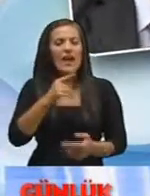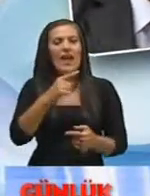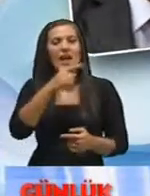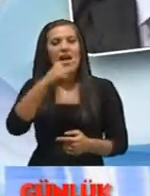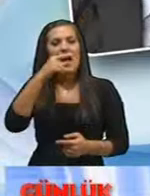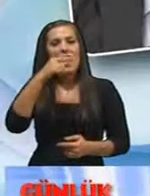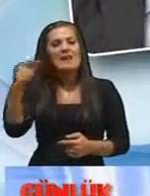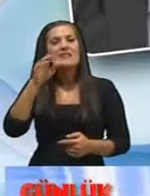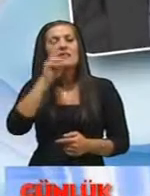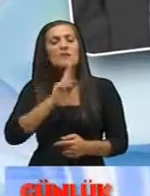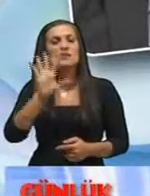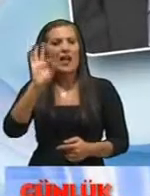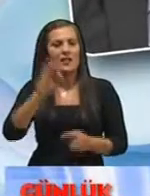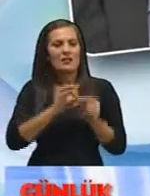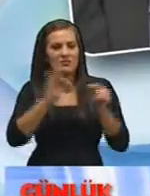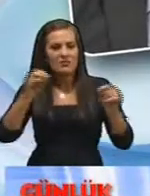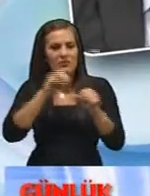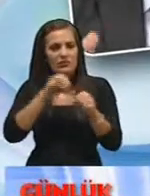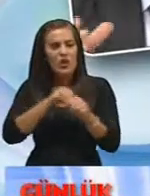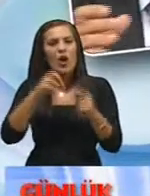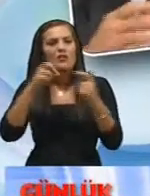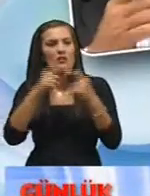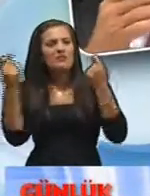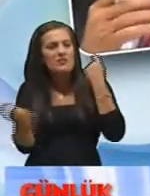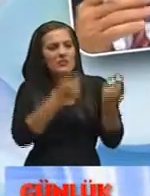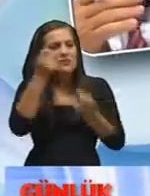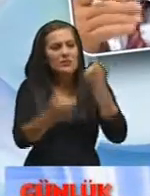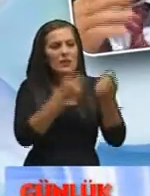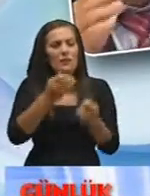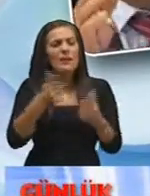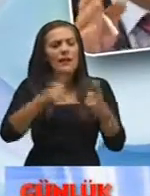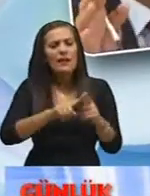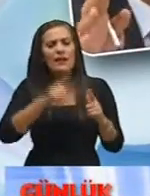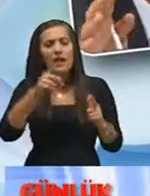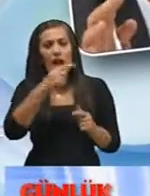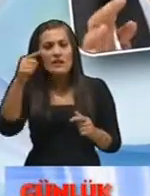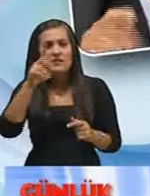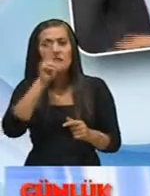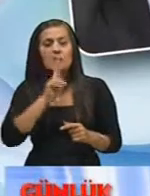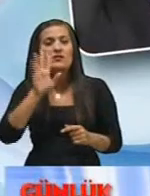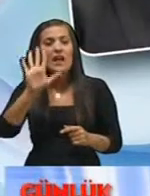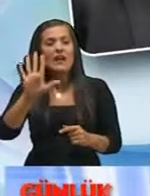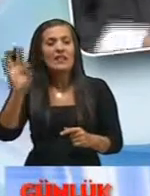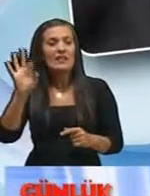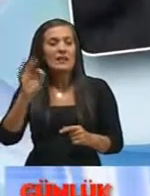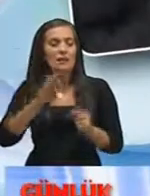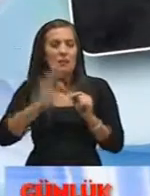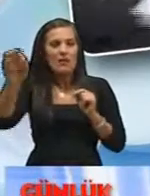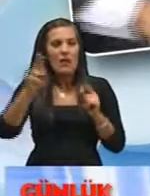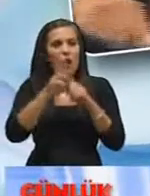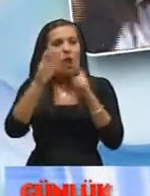metre kodunda Bu inanılmaz robotlar Çalışacak gelecek Ama nereden nereye geliyor Eksi 250 metre kodunda Çünkü